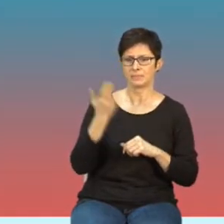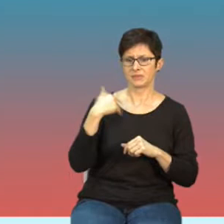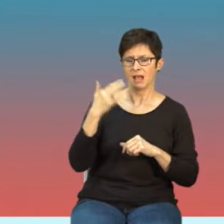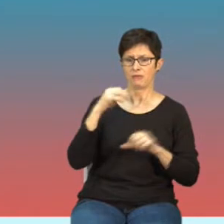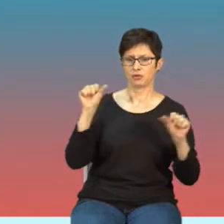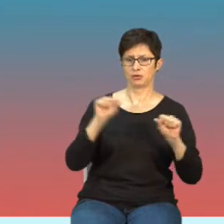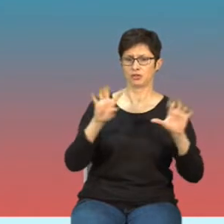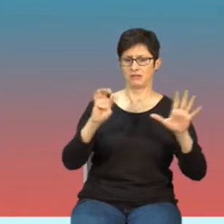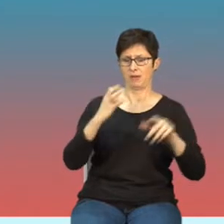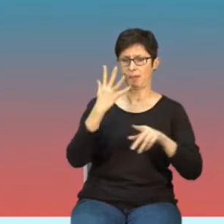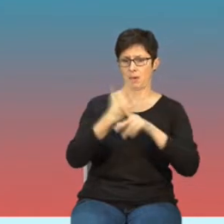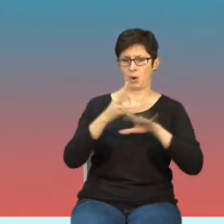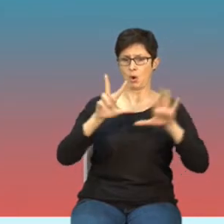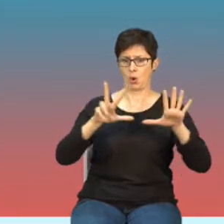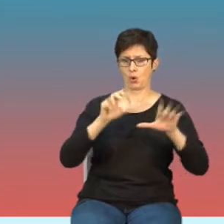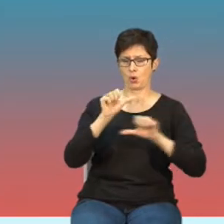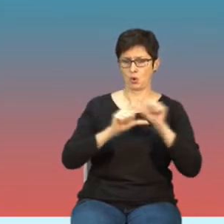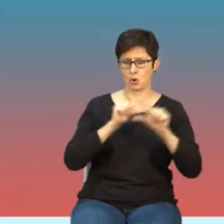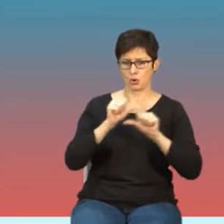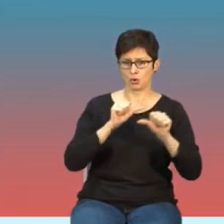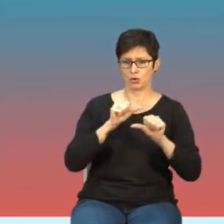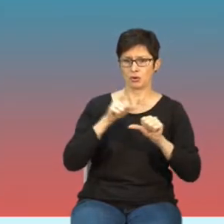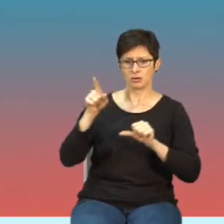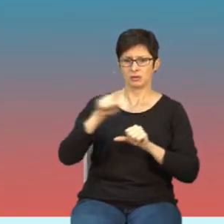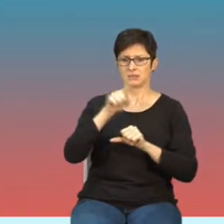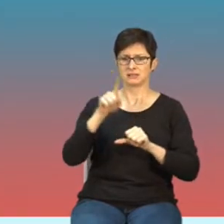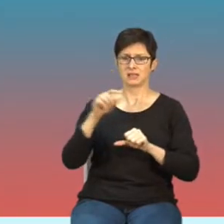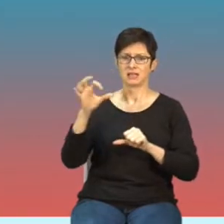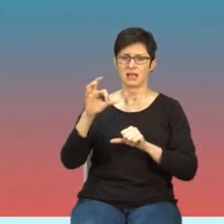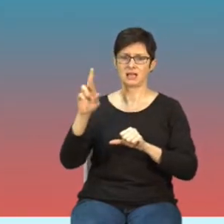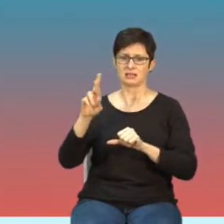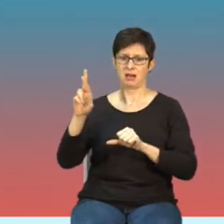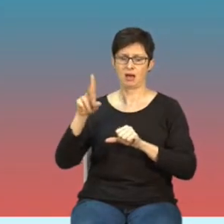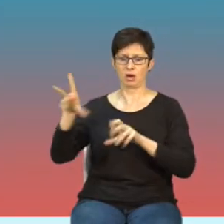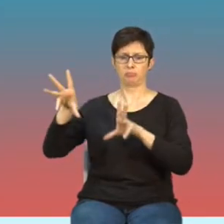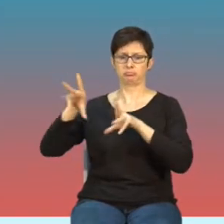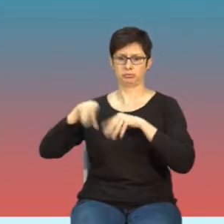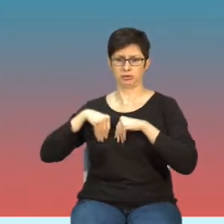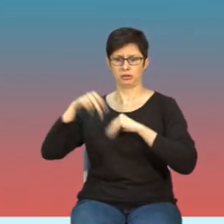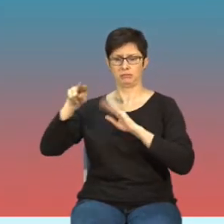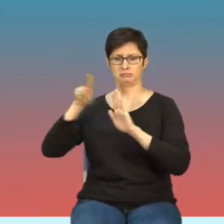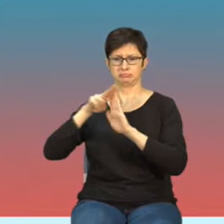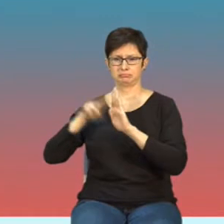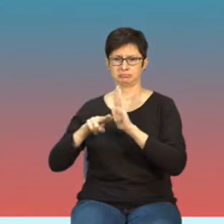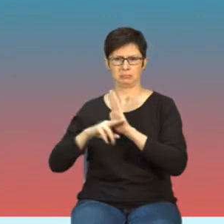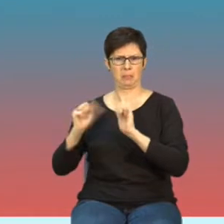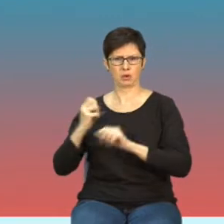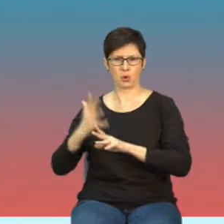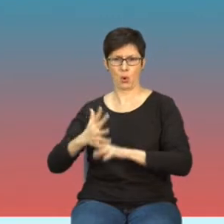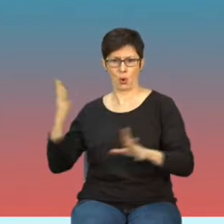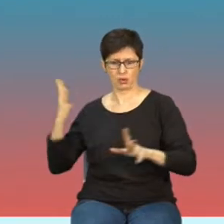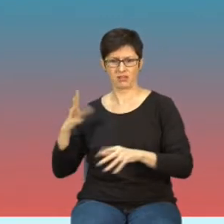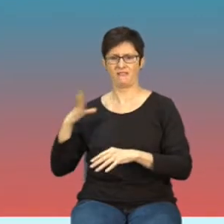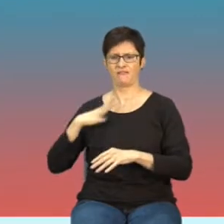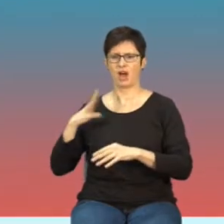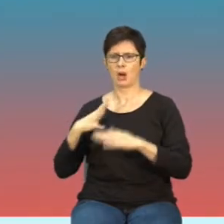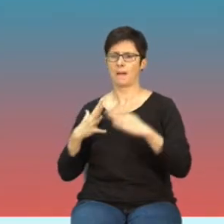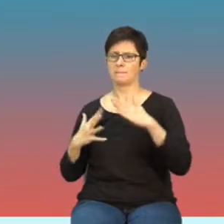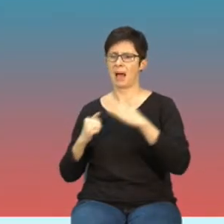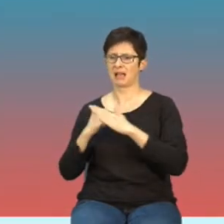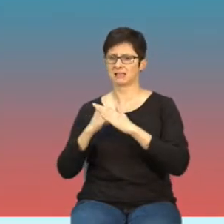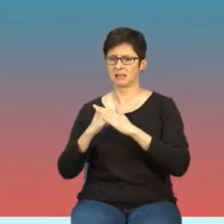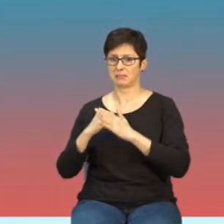roku przyjęto w Związku Radzieckim taki normatyw bardzo ostry, gdzie wartość, maksymalna wartość